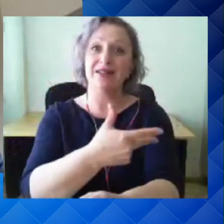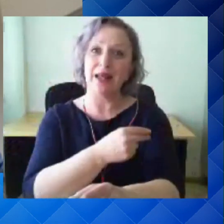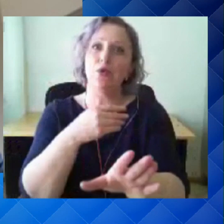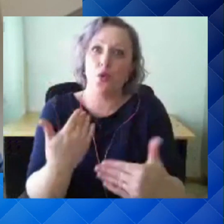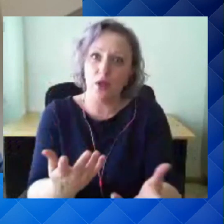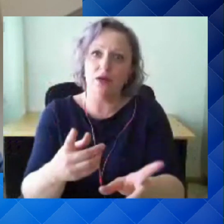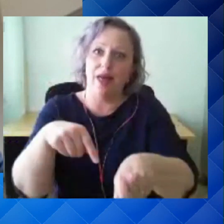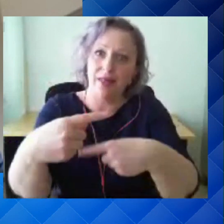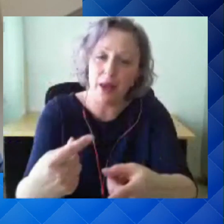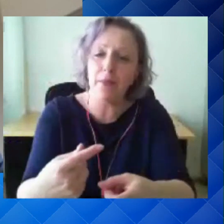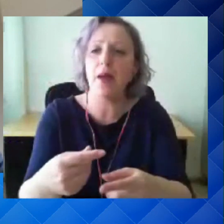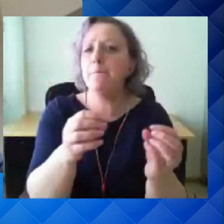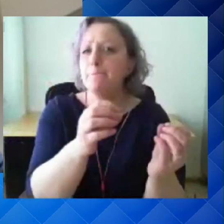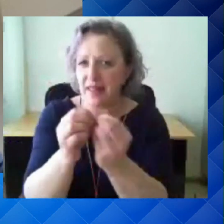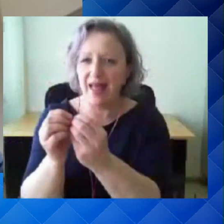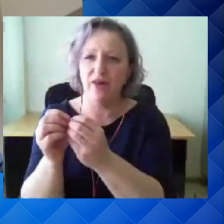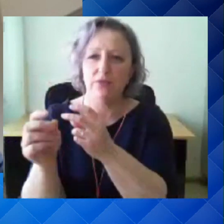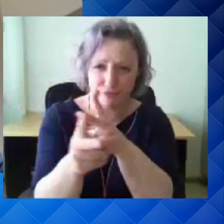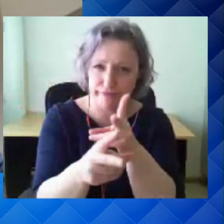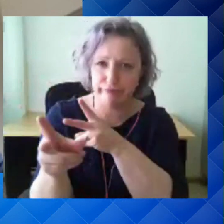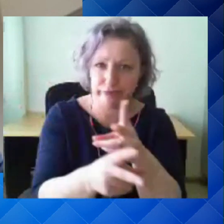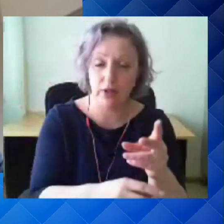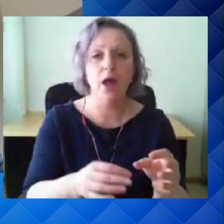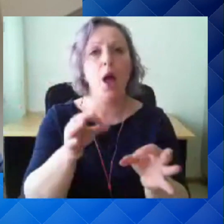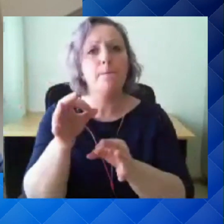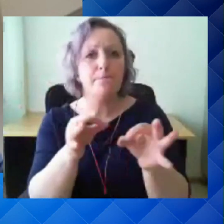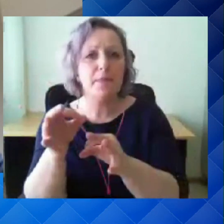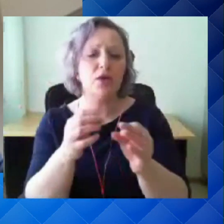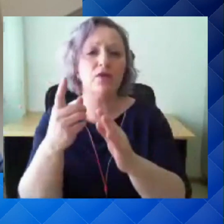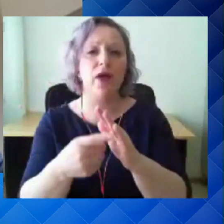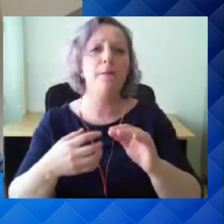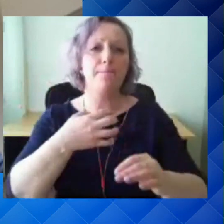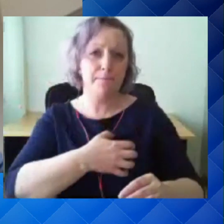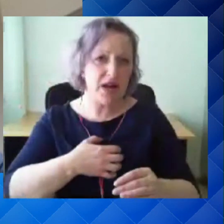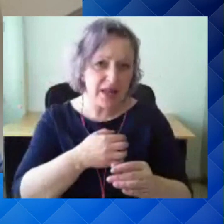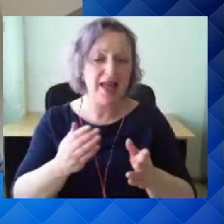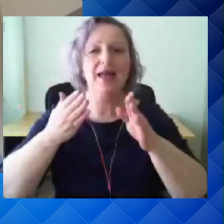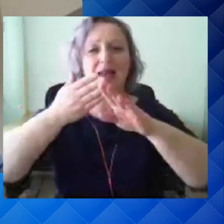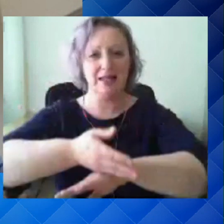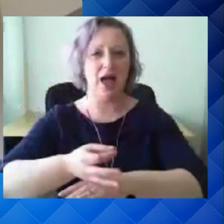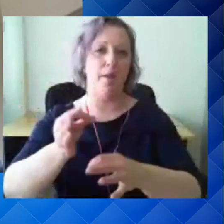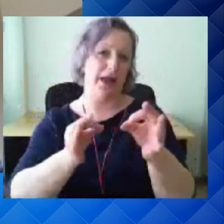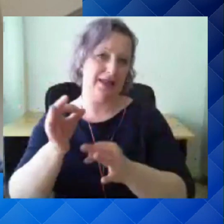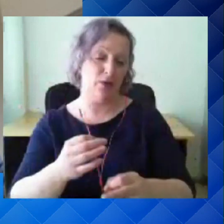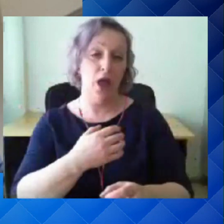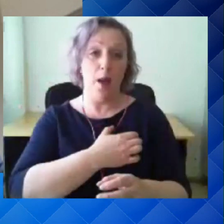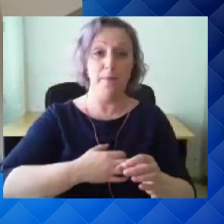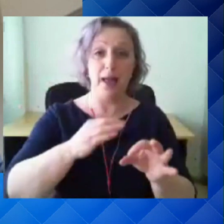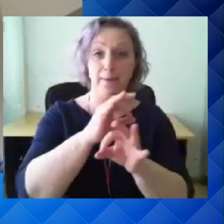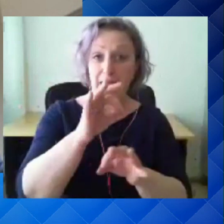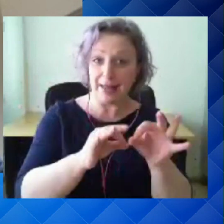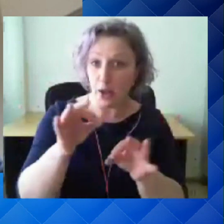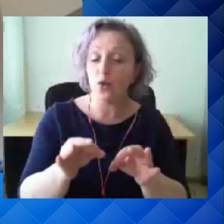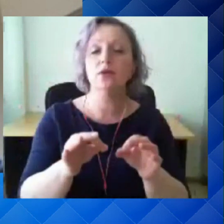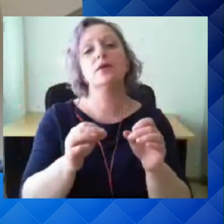vaadatakse üle ja jooksvalt ja pidevalt. Mõõdikud jagunevad omakorda põhi- ja lisamõõdikud, kuteks põhimõõdikud lähtuvad haiguse ennetamise